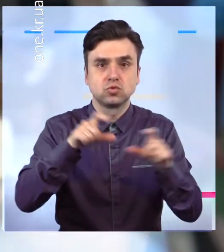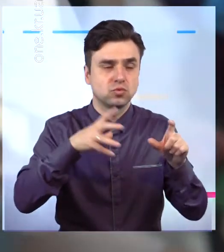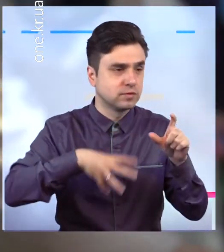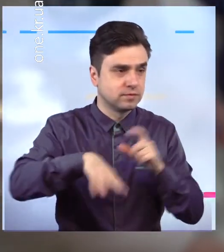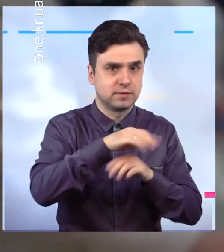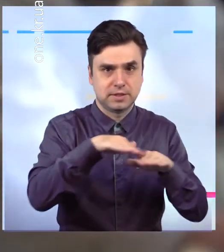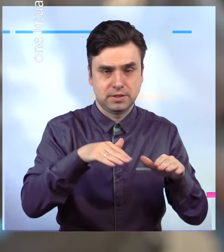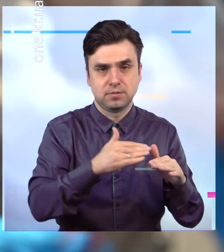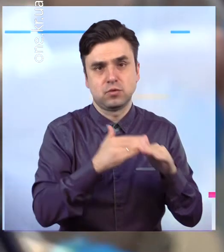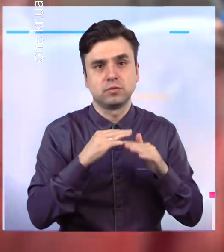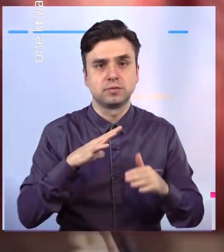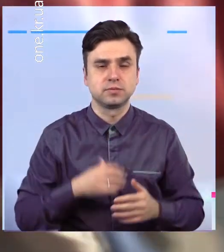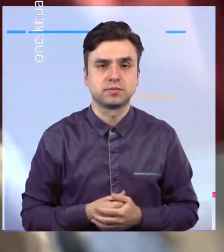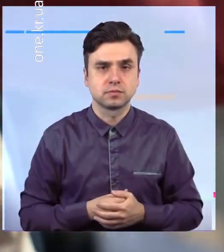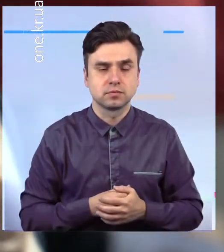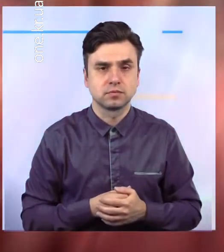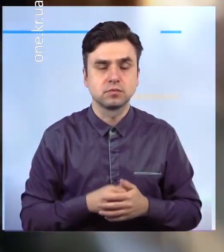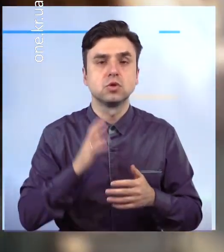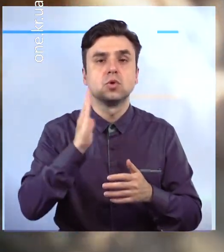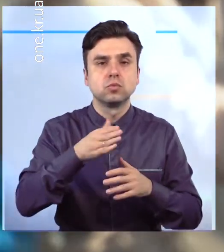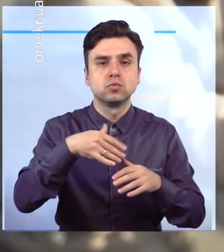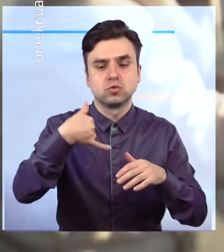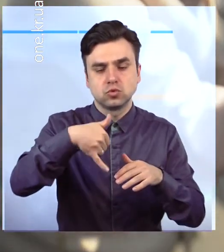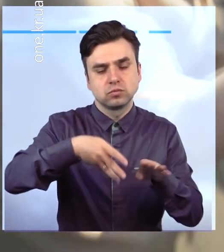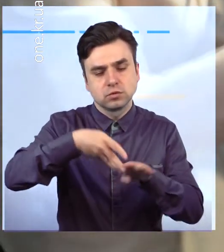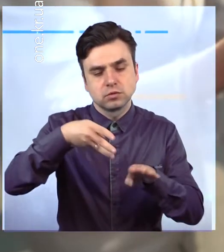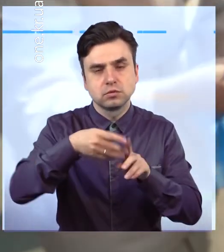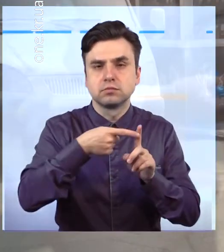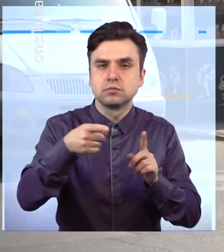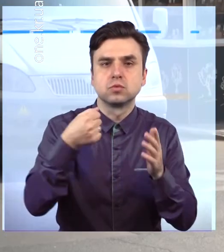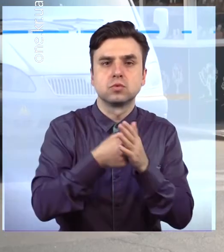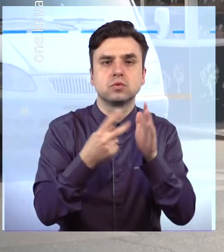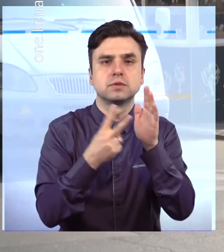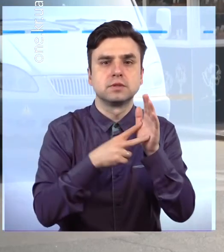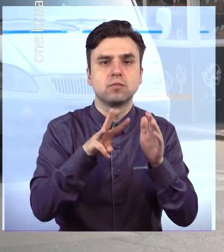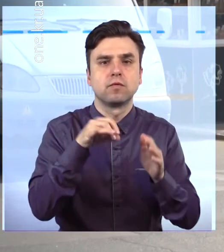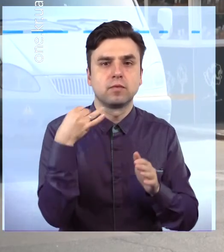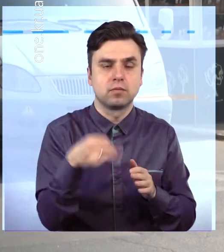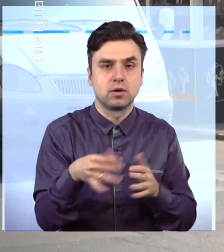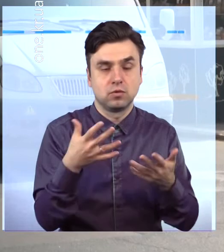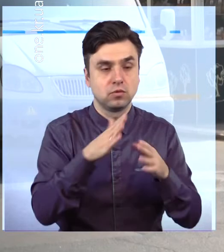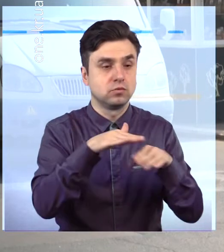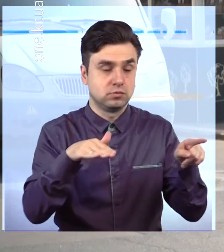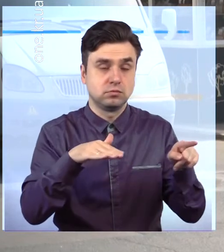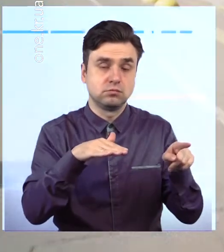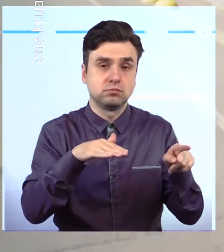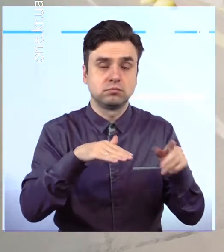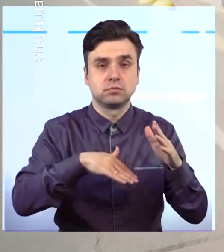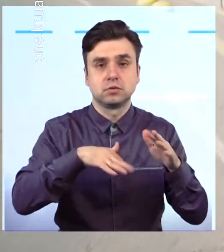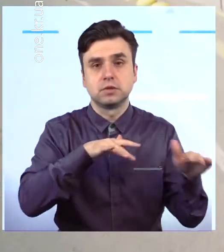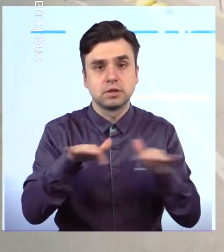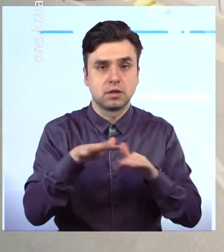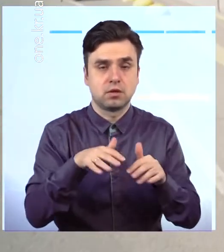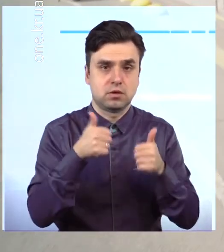Загалом всеукраїнська акція «Мішечок» триватиме до 7 травня. Тож, в планах у дітей і надалі займатися корисною справою та достукатись до